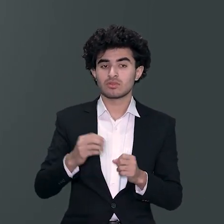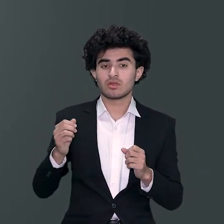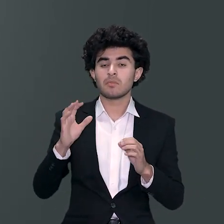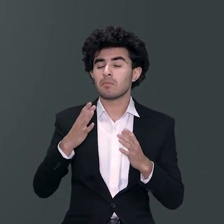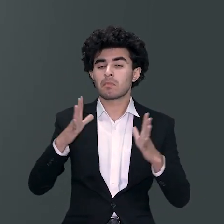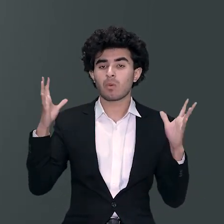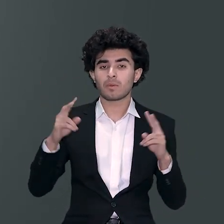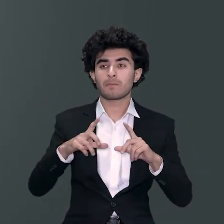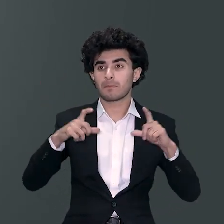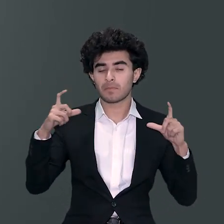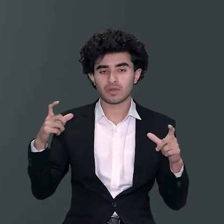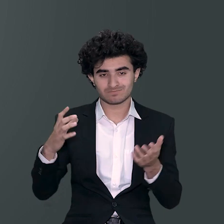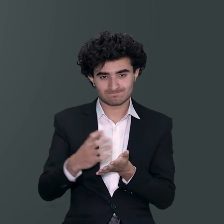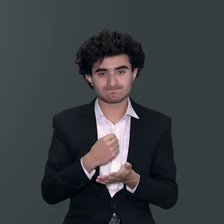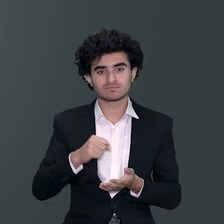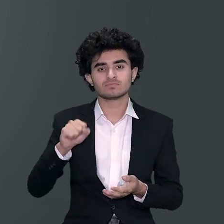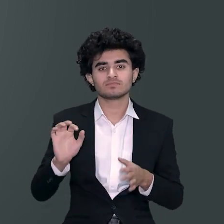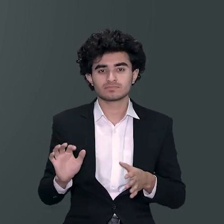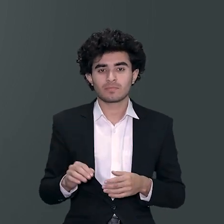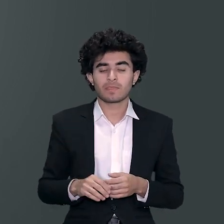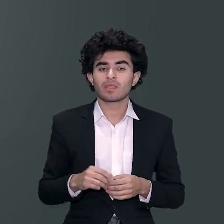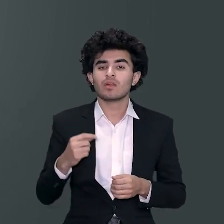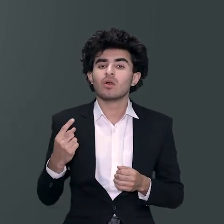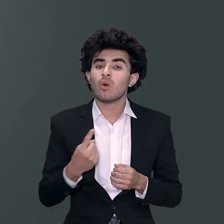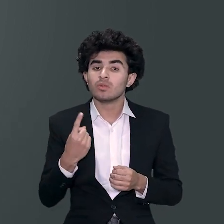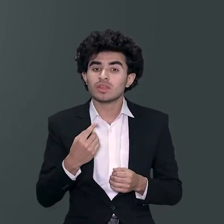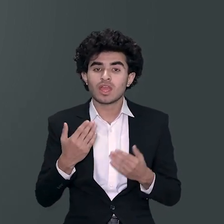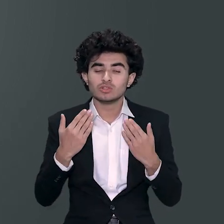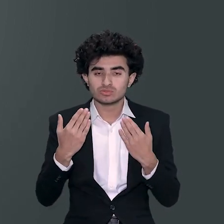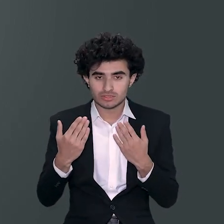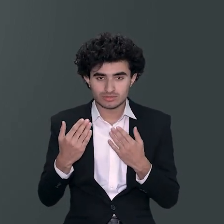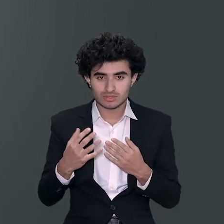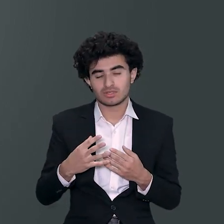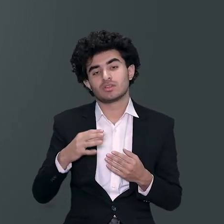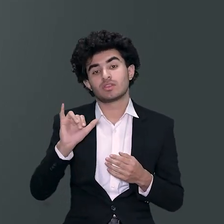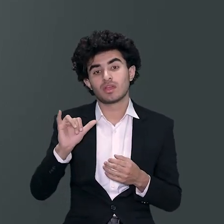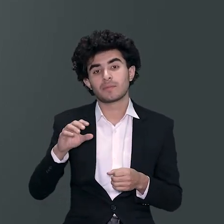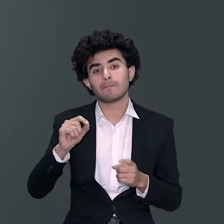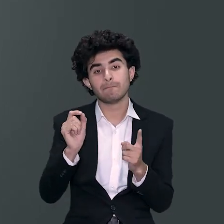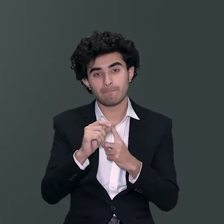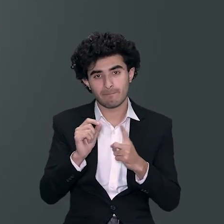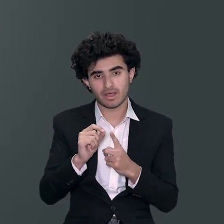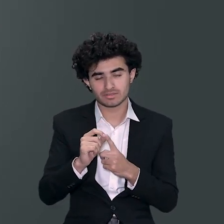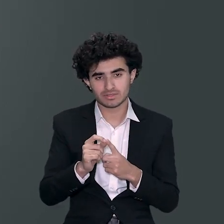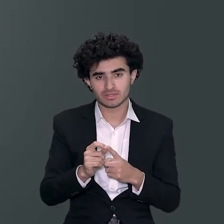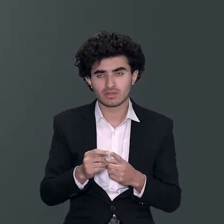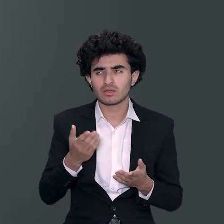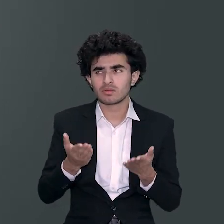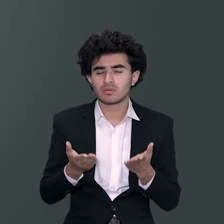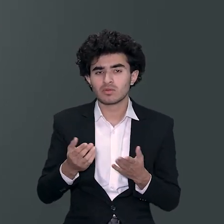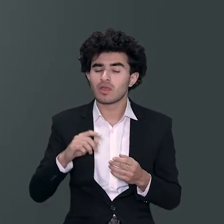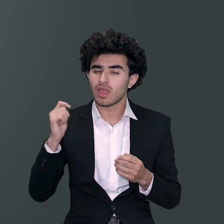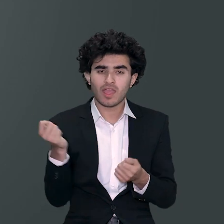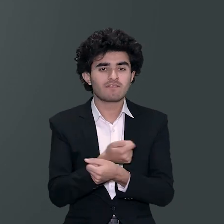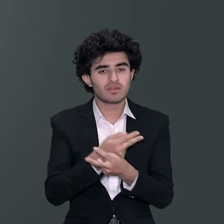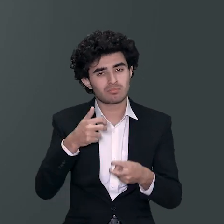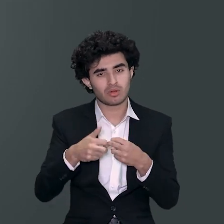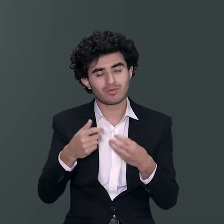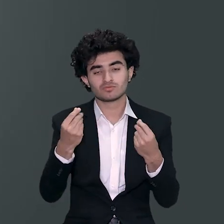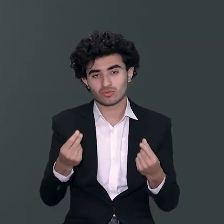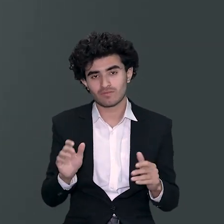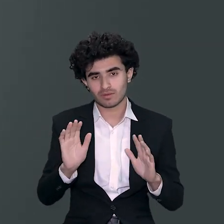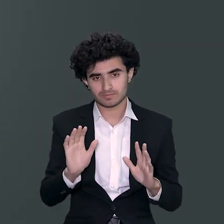زندگی میں کچھ بڑا کرنے کا عظم دلا رہا صرف تعلیم ہی ہے صرف ایجوکیشن ہی جو پاکستان کے